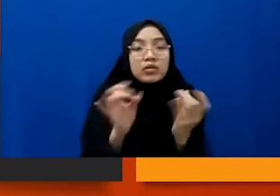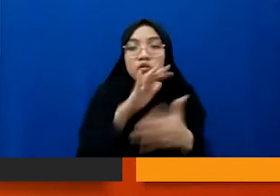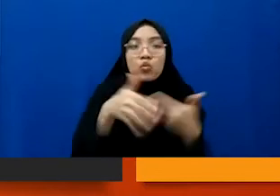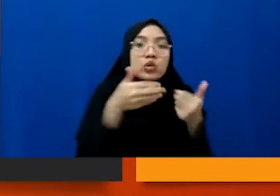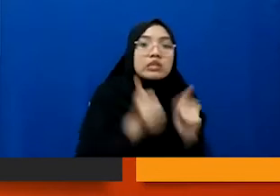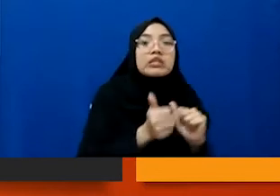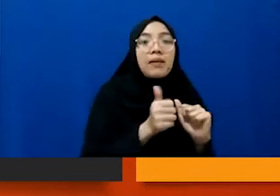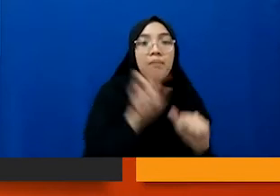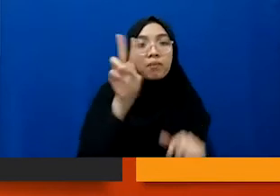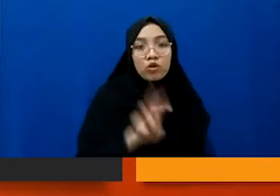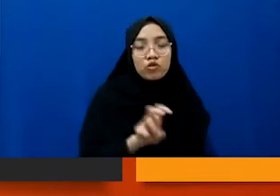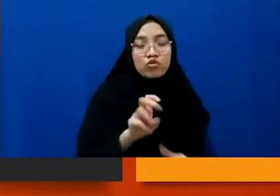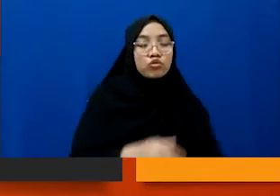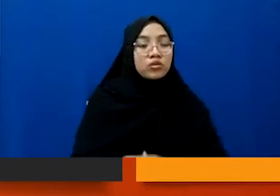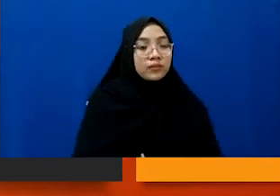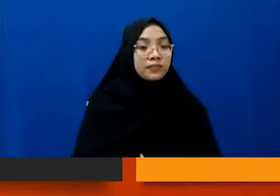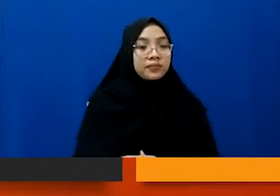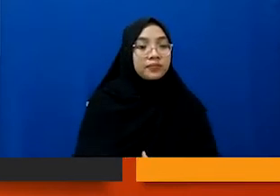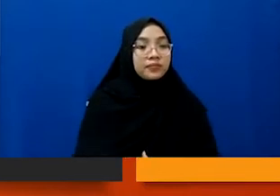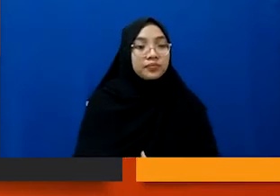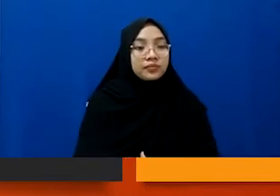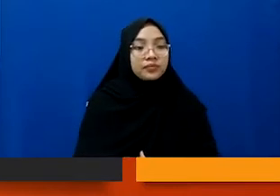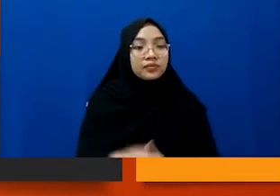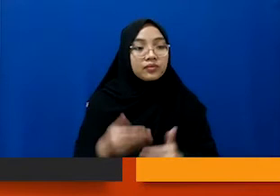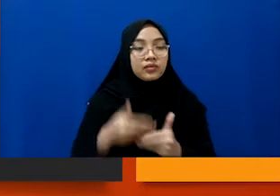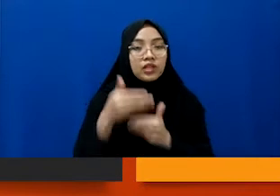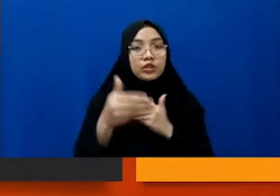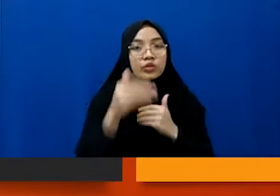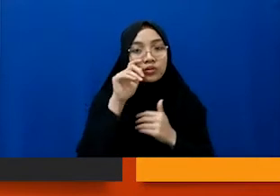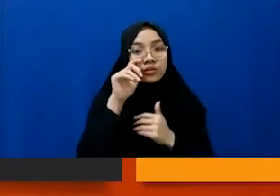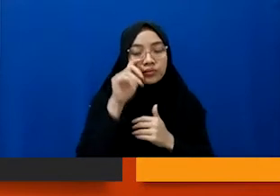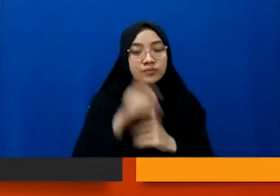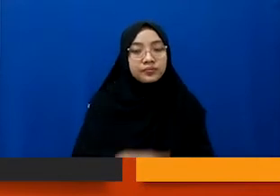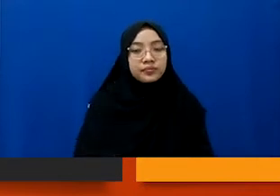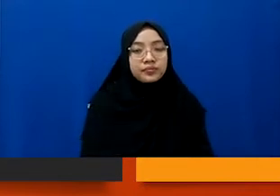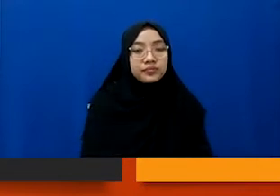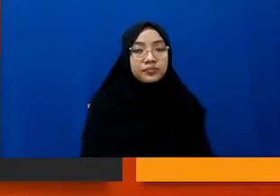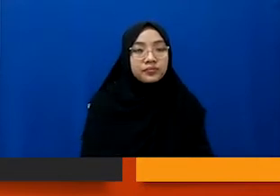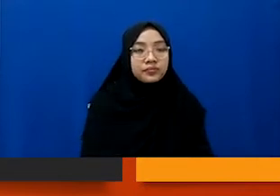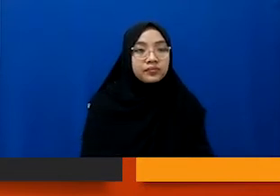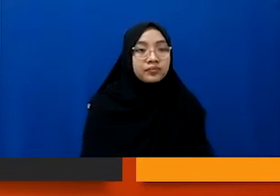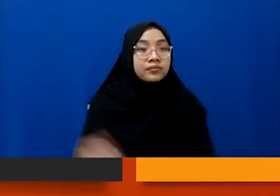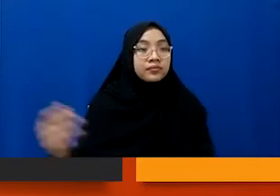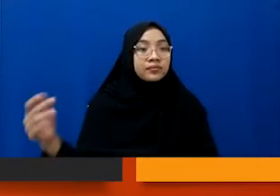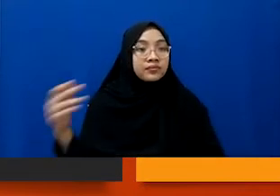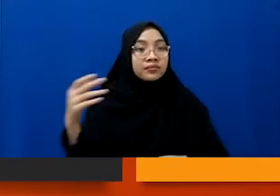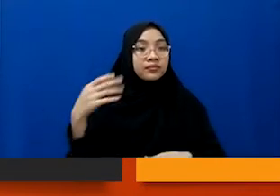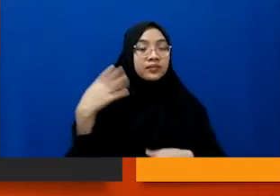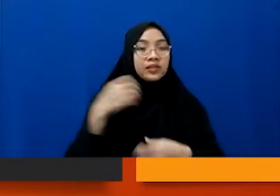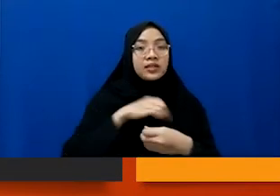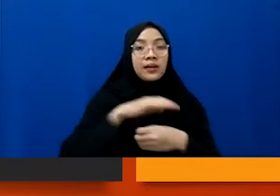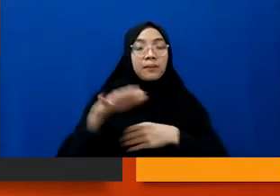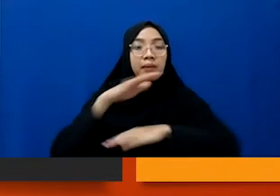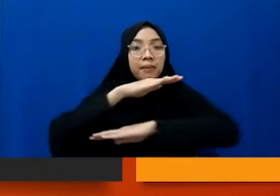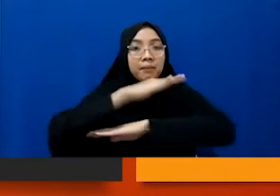oke ya kemudian selanjutnya nah tadi saya bicara soal dampak pemberitaan